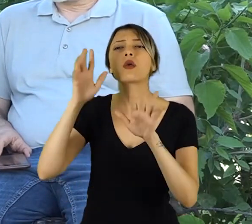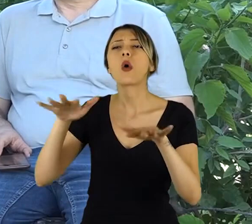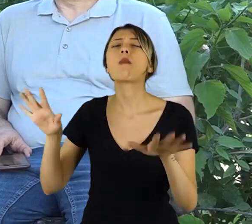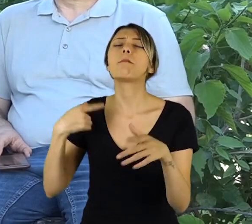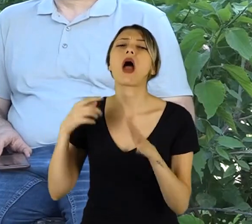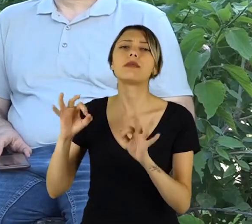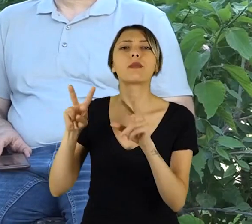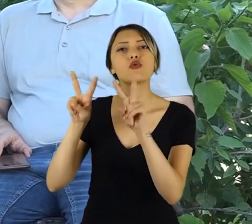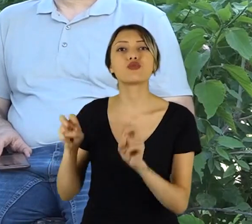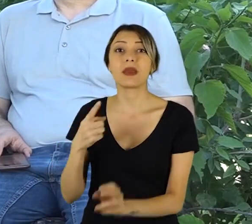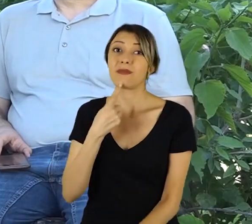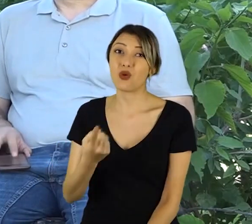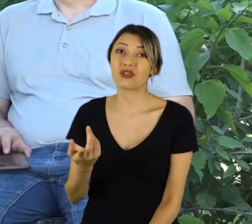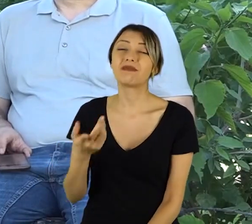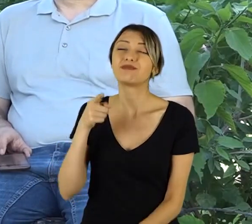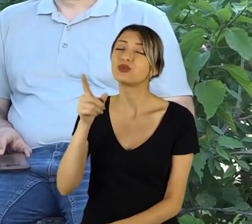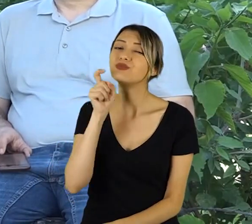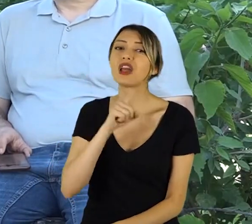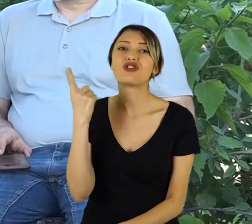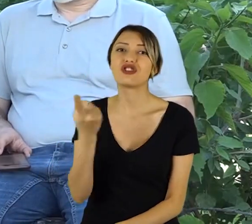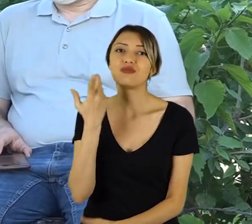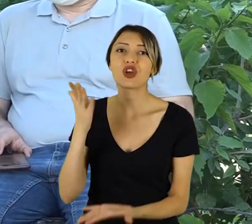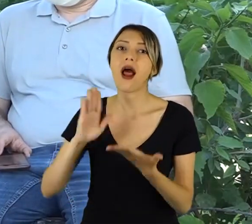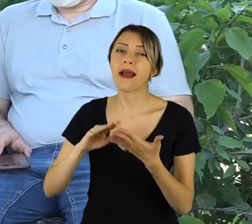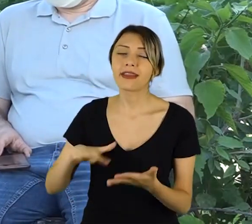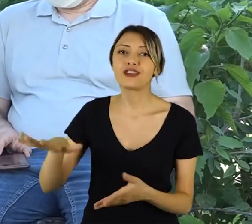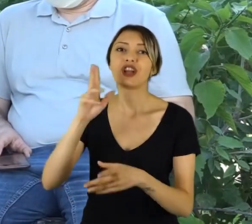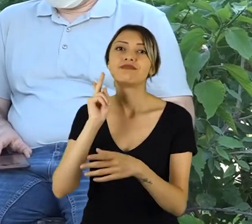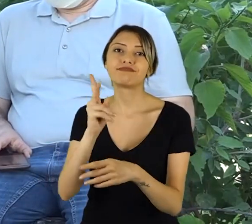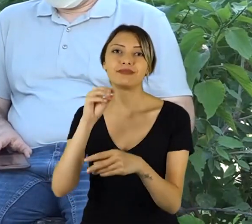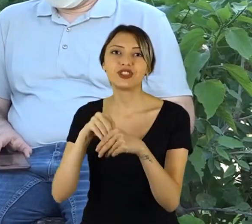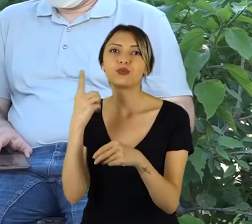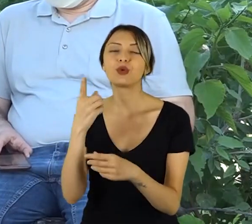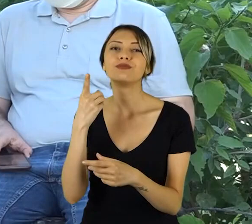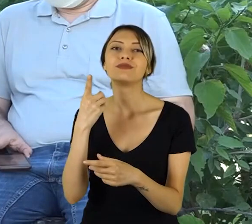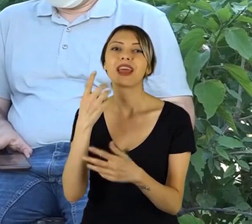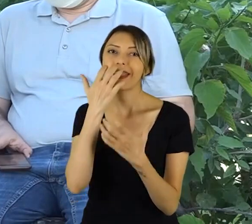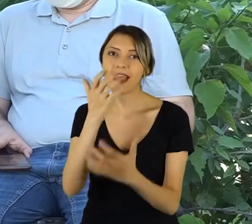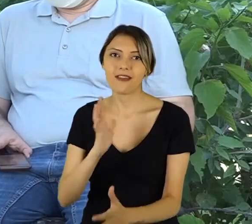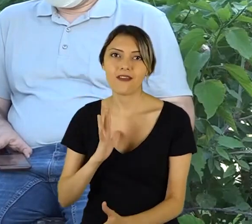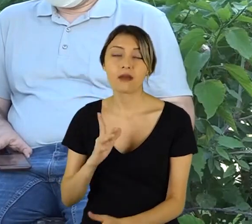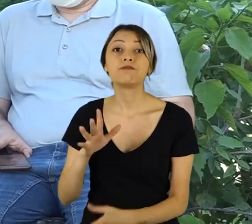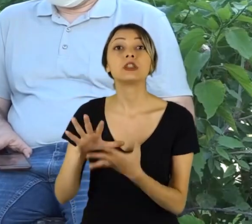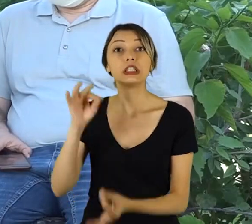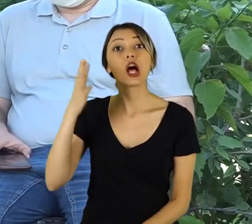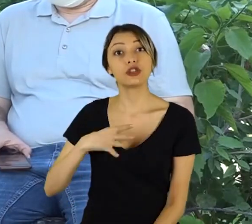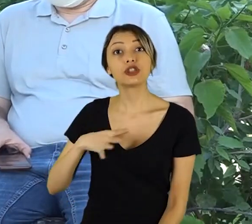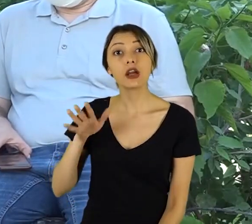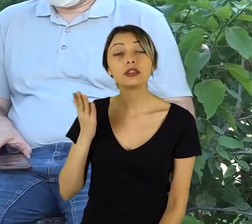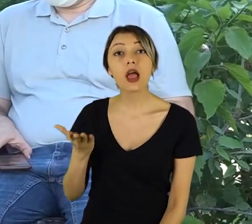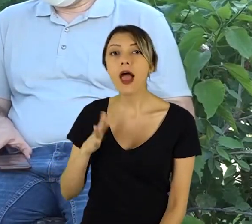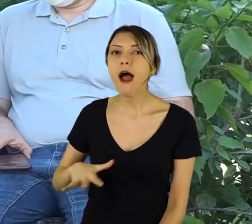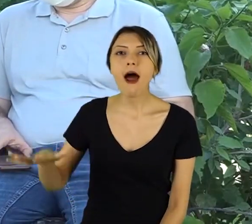ben oturayım diyorsanız bu yanlış bir şey. Arkadaşlarıma ben bu mesajı veriyorum. İsteyince insan her şeyi yapar.